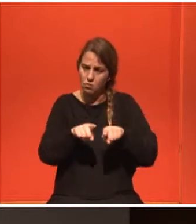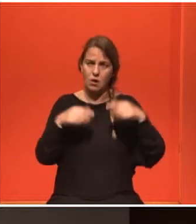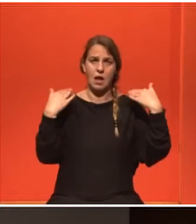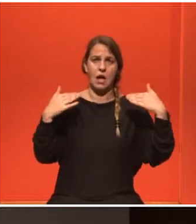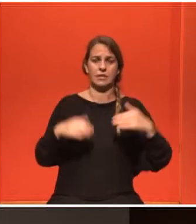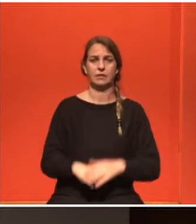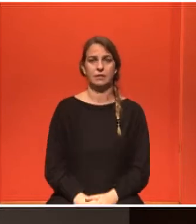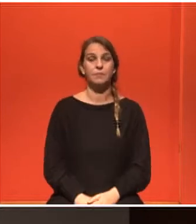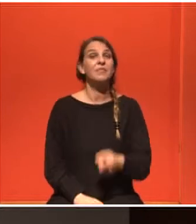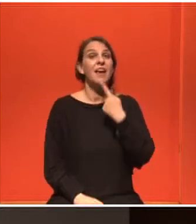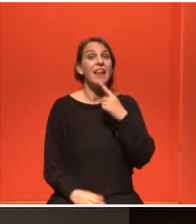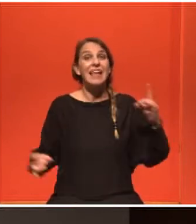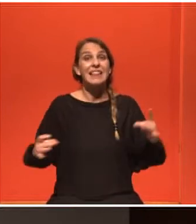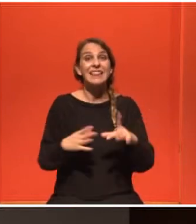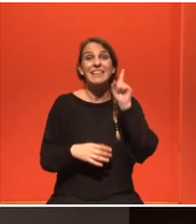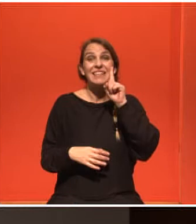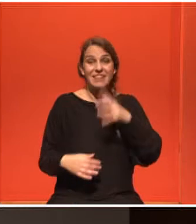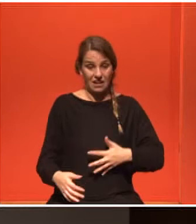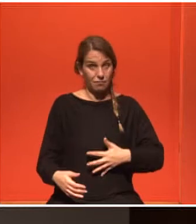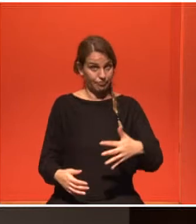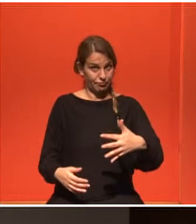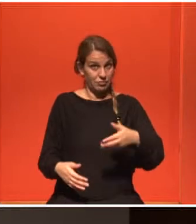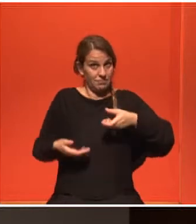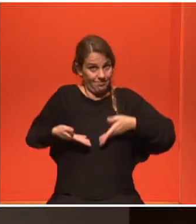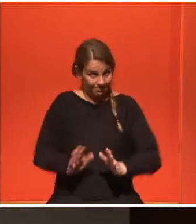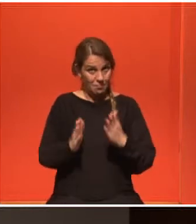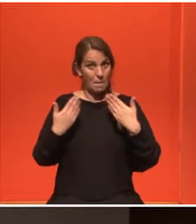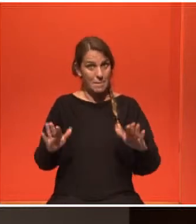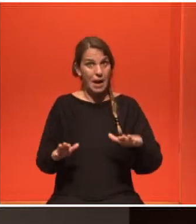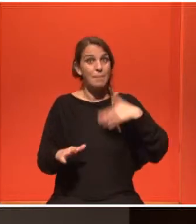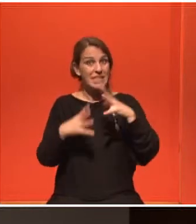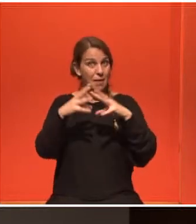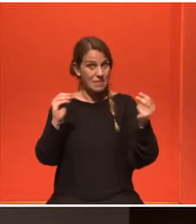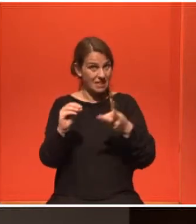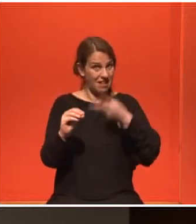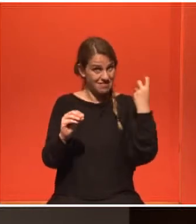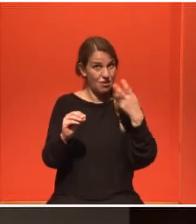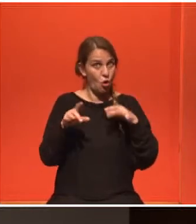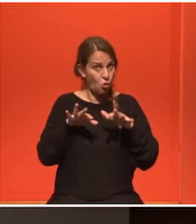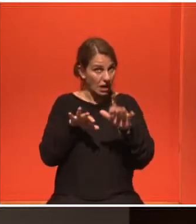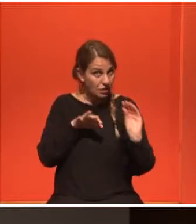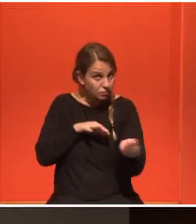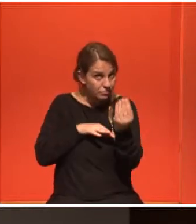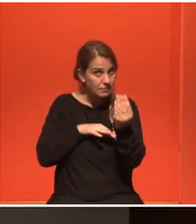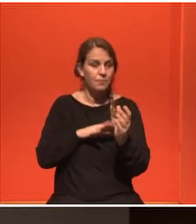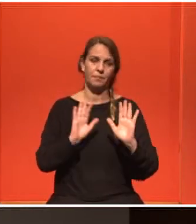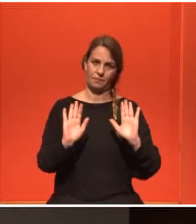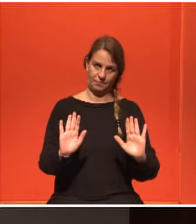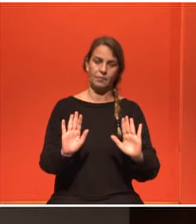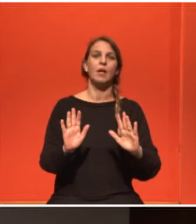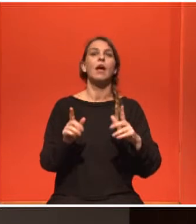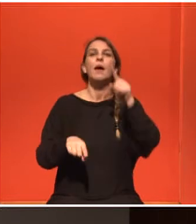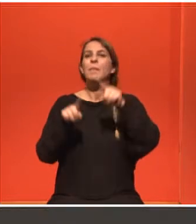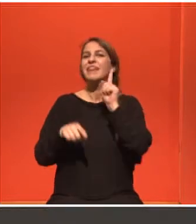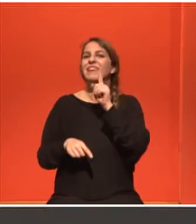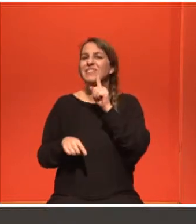επανέλθει μετά την γύση και θα χρειαστεί αφαίρεση της μήτρας. Ούτως ή άλλως σε όλες αυτές τις περιπτώσεις, αυτό ίσως δεν το ανέφερα, που κάνεις διατήρηση γονιμότητας